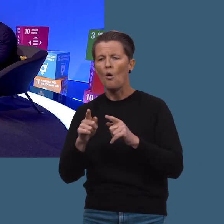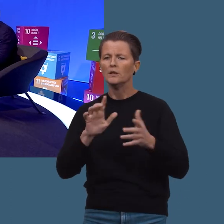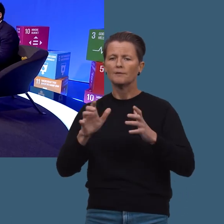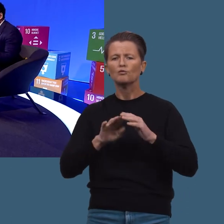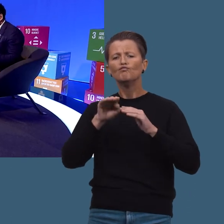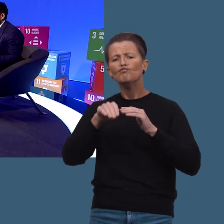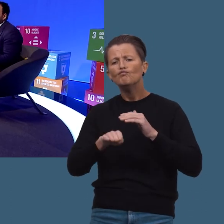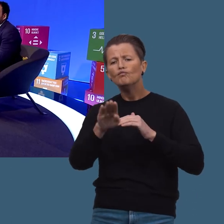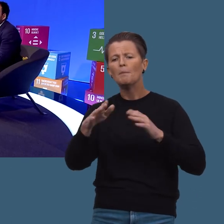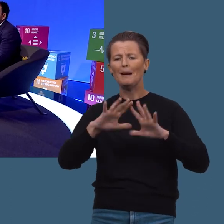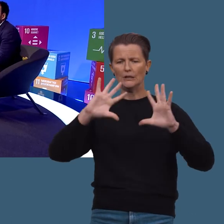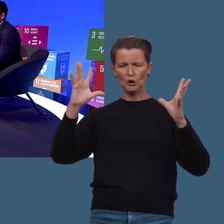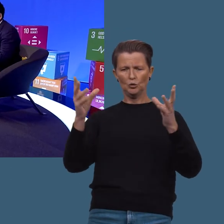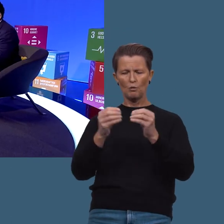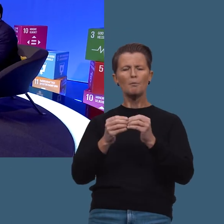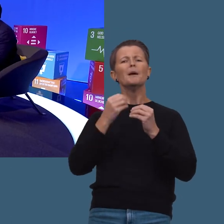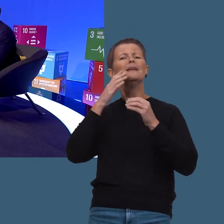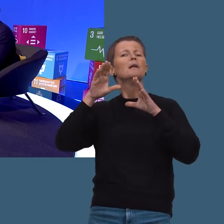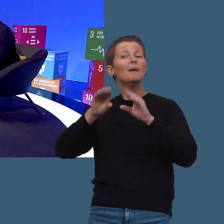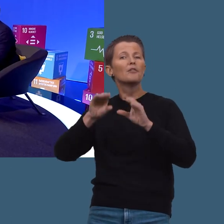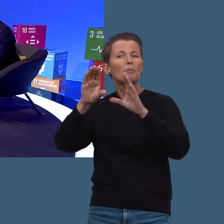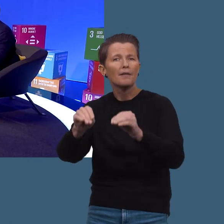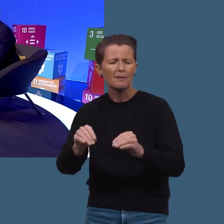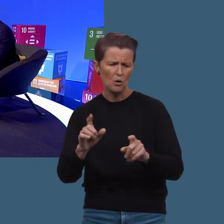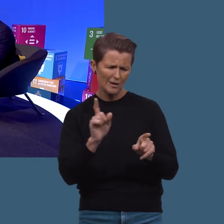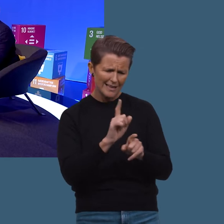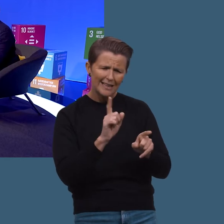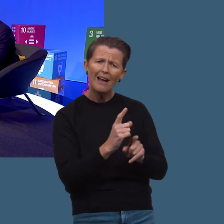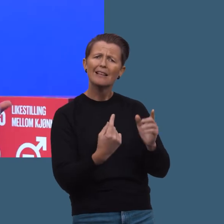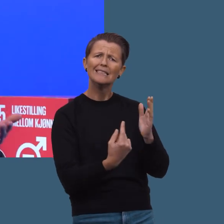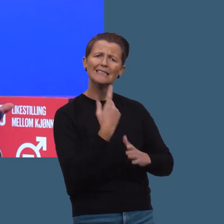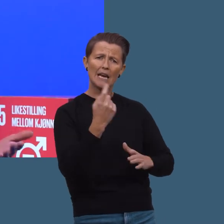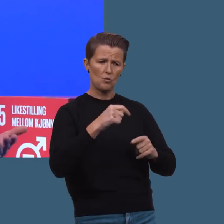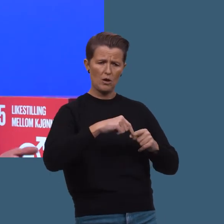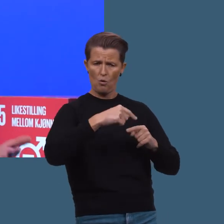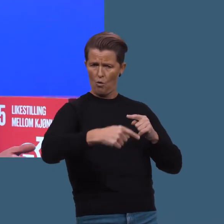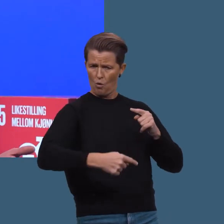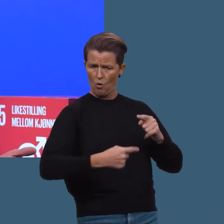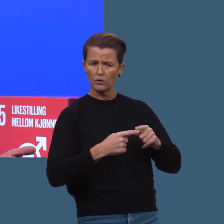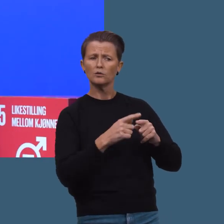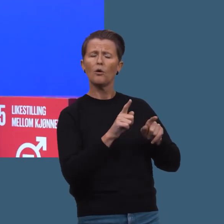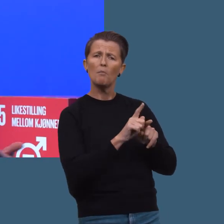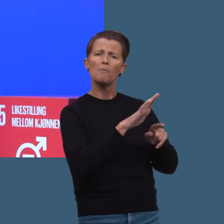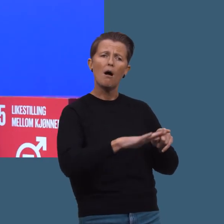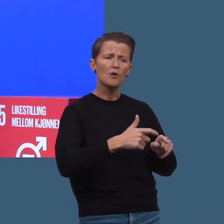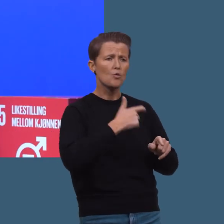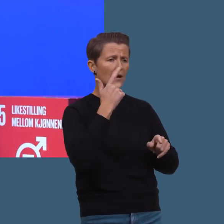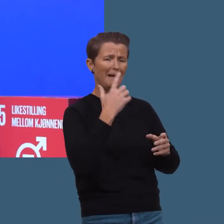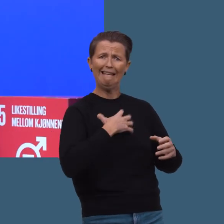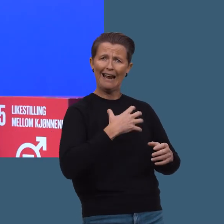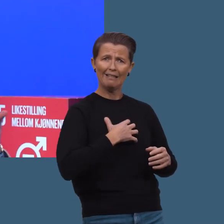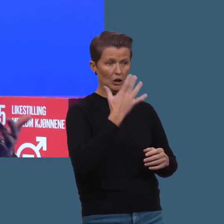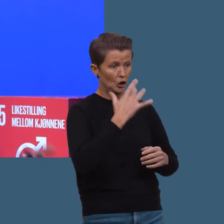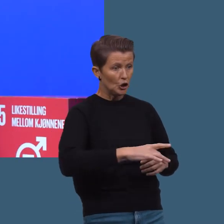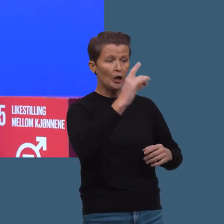det går opp og ned, men det store bildet er at vi får det stadig bedre. Men likevel så skjer det ting i det året vi er inne i nå som kan gjøre barn og unge redde.